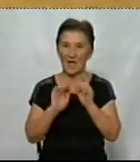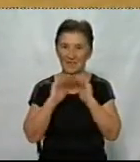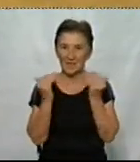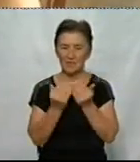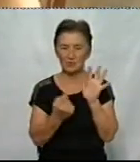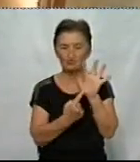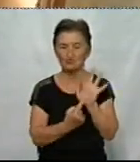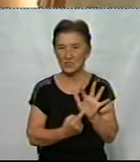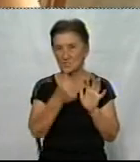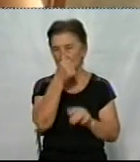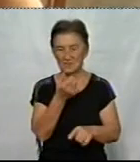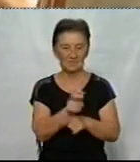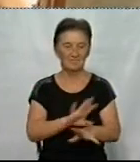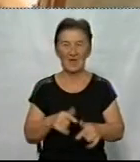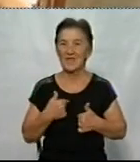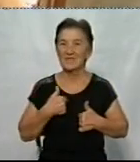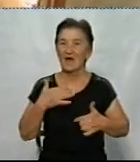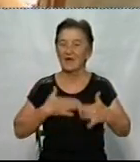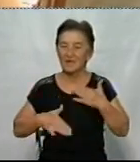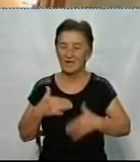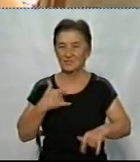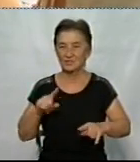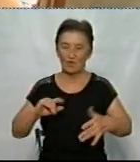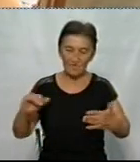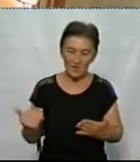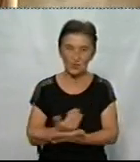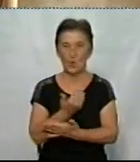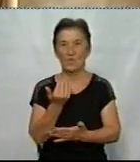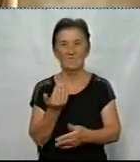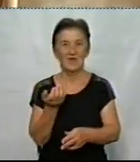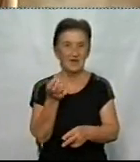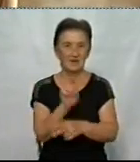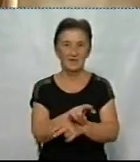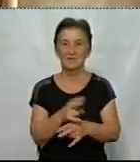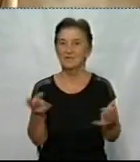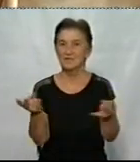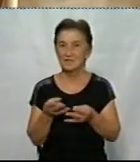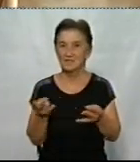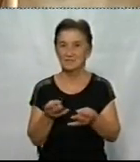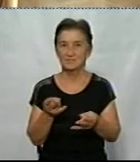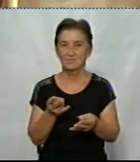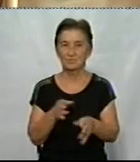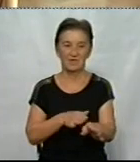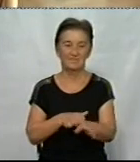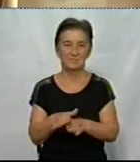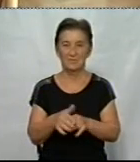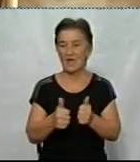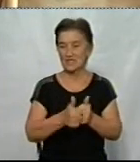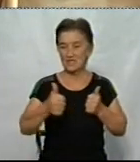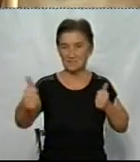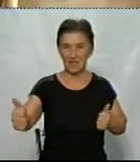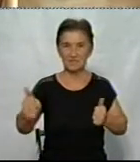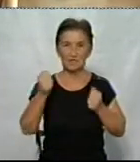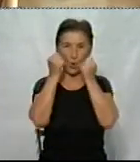півроку. Я радий, що відвідує знов. Потрібно отримати дистанцію, вдягати